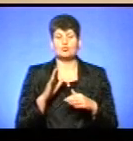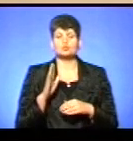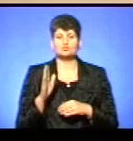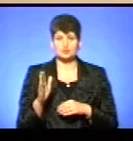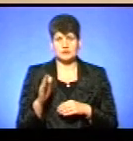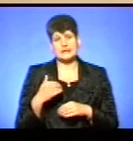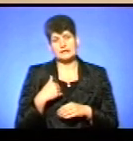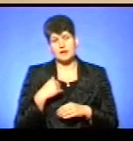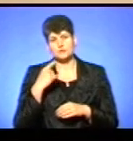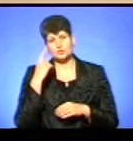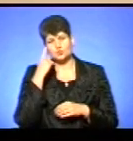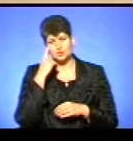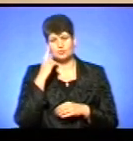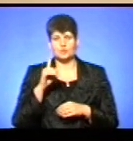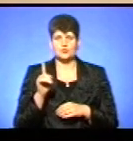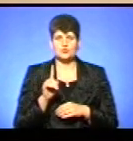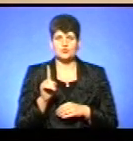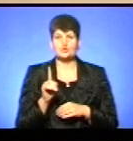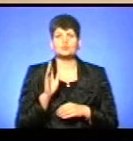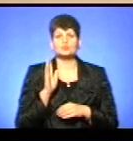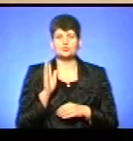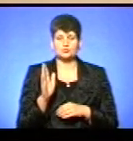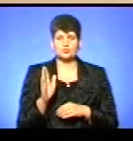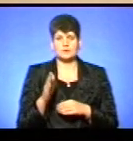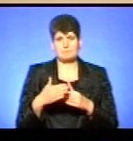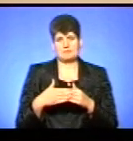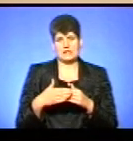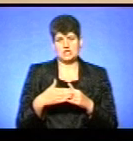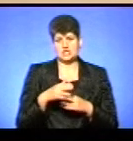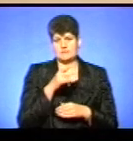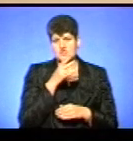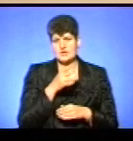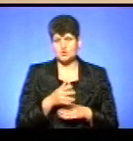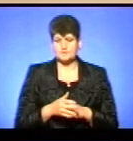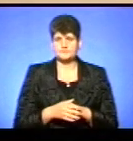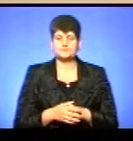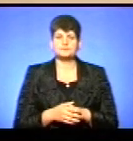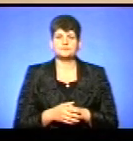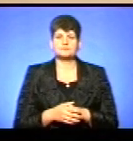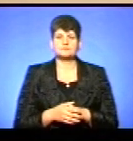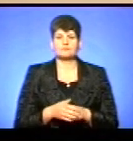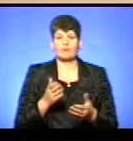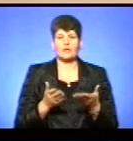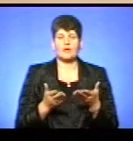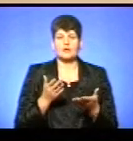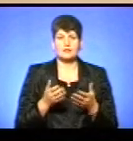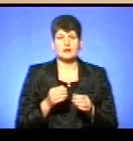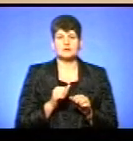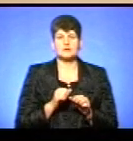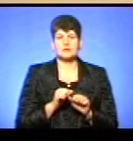Я думаю, що відбується найближчим часом. Але не